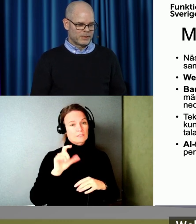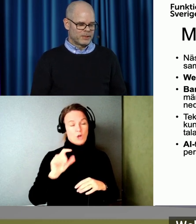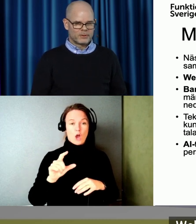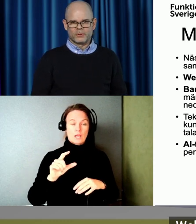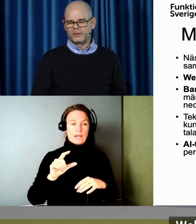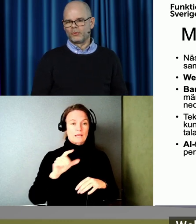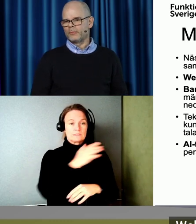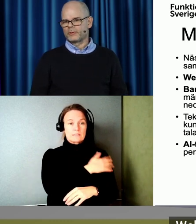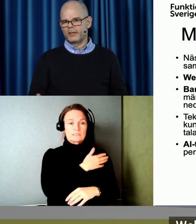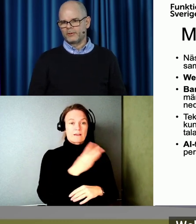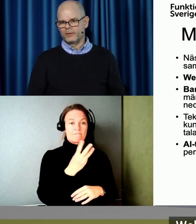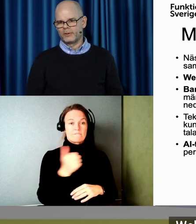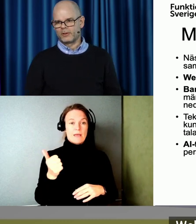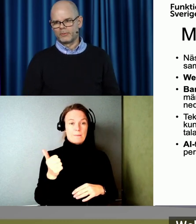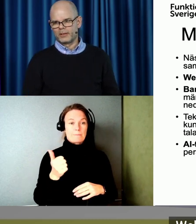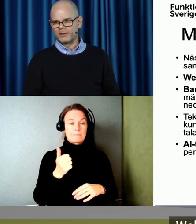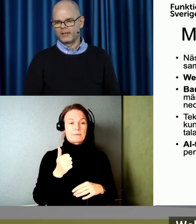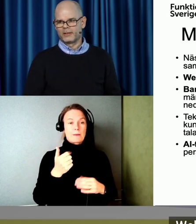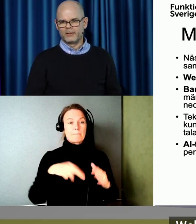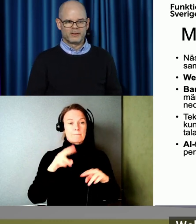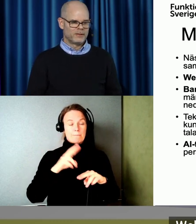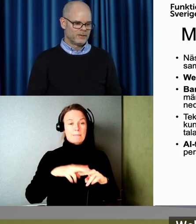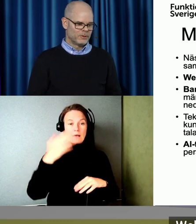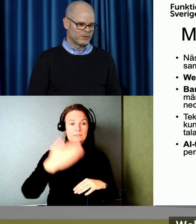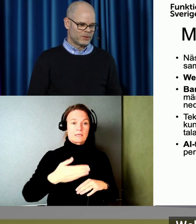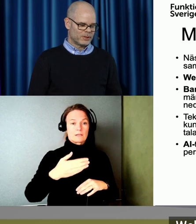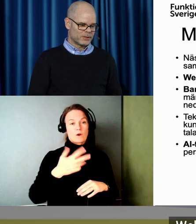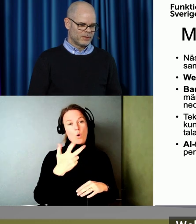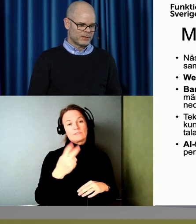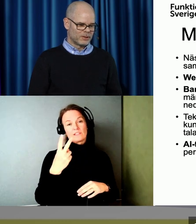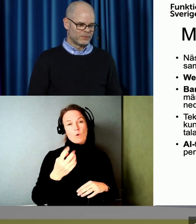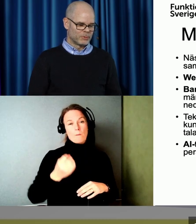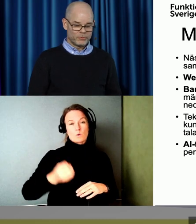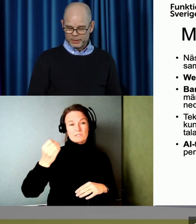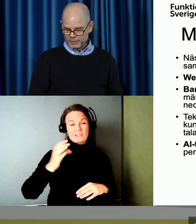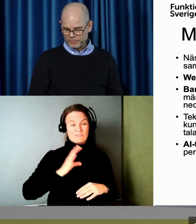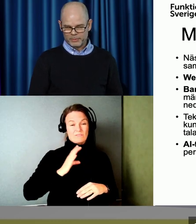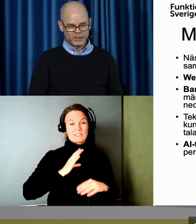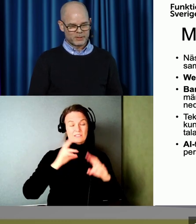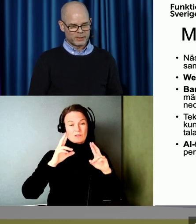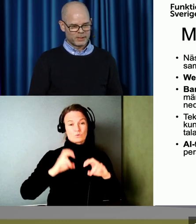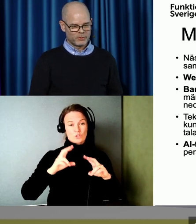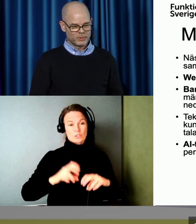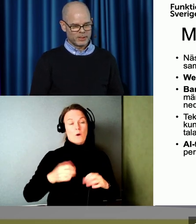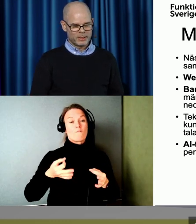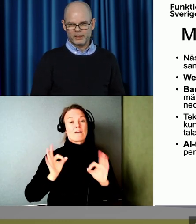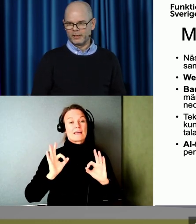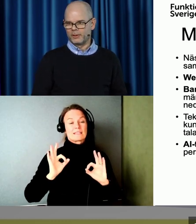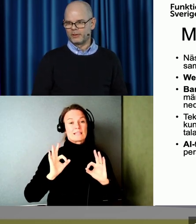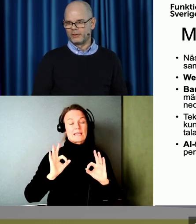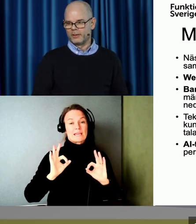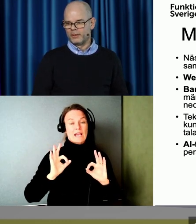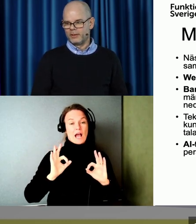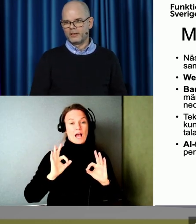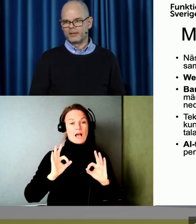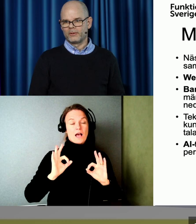Webplatser. Vi ser att 82 procent ungefär kom den. undersökning som visade av de offentliga webplatserna är otillgängliga